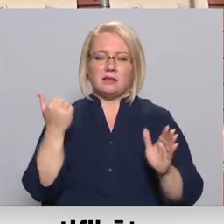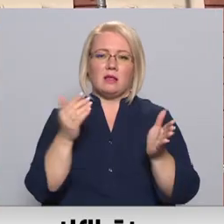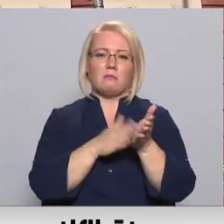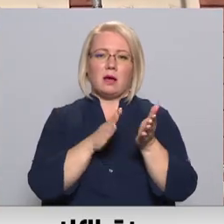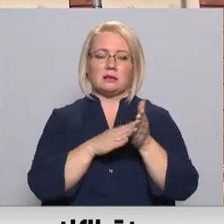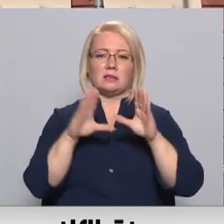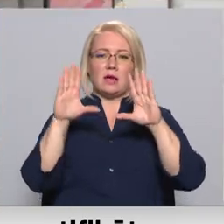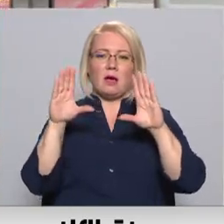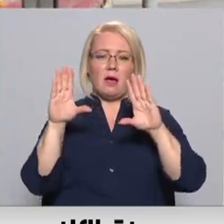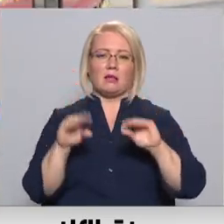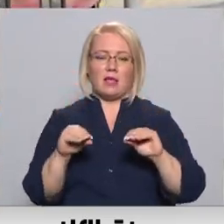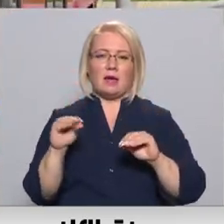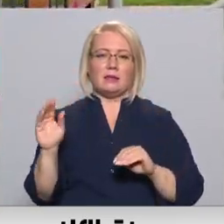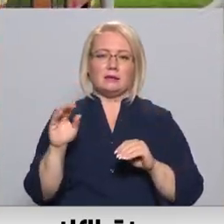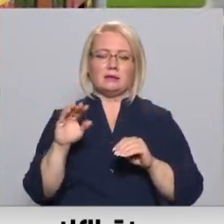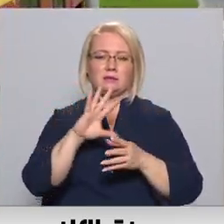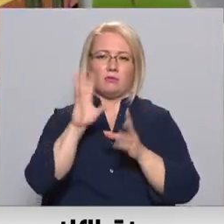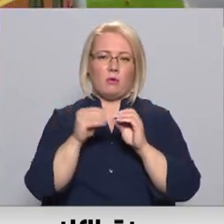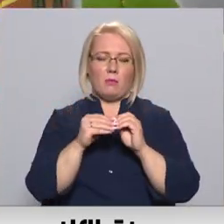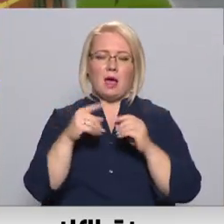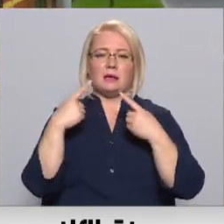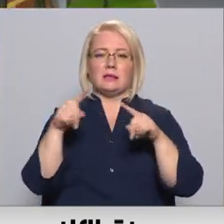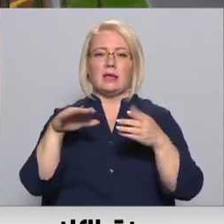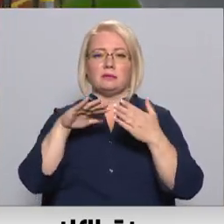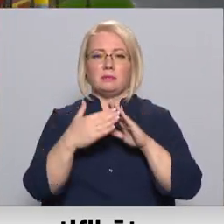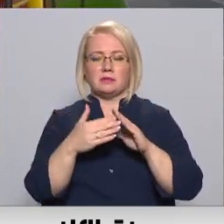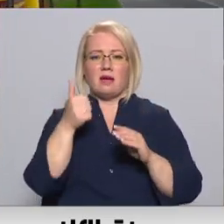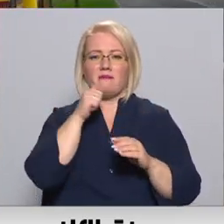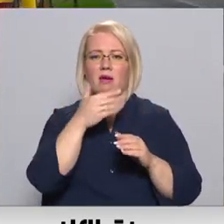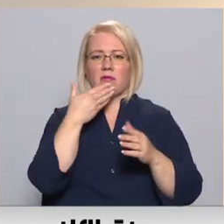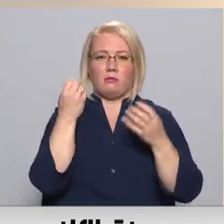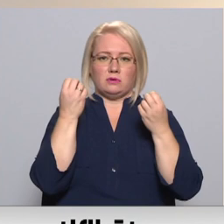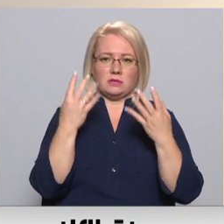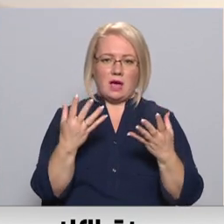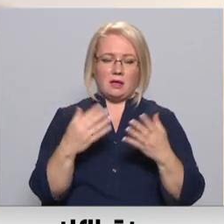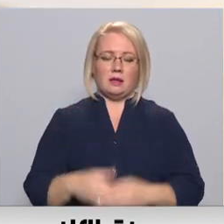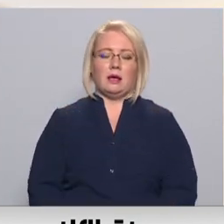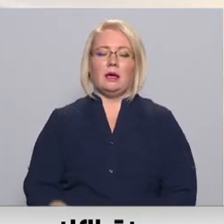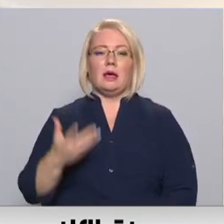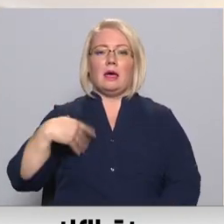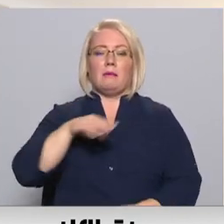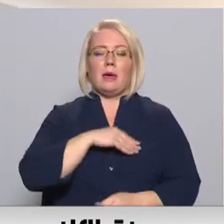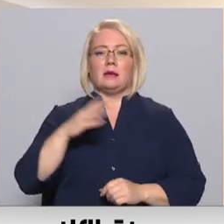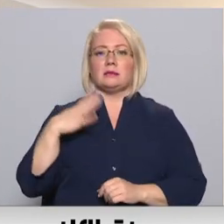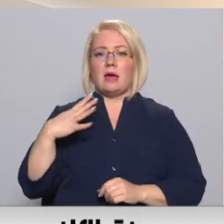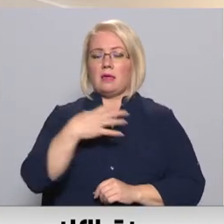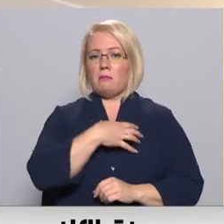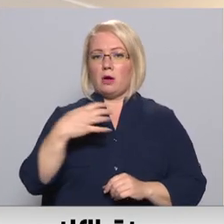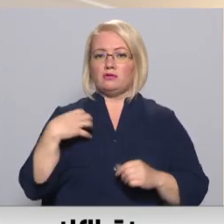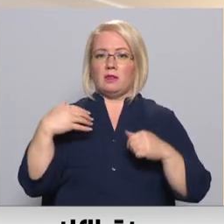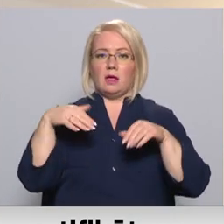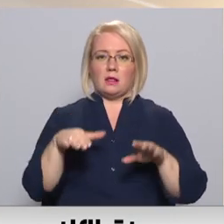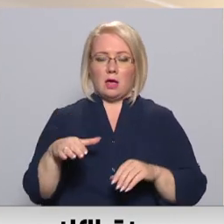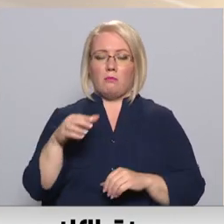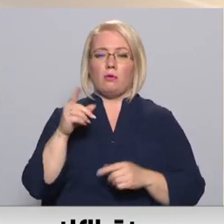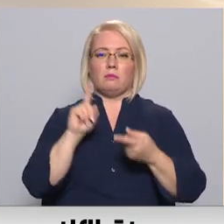atvieglojumus vispār. Arī citās pilsētās vēl valda neskaidrība. Mēs veidām pašvaldību plānu un atkarībā no